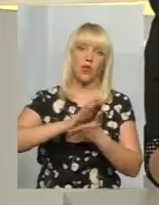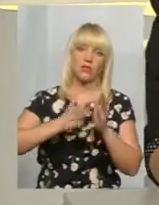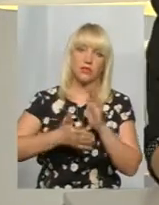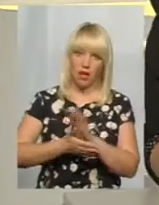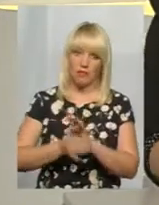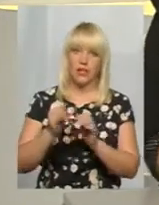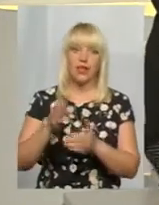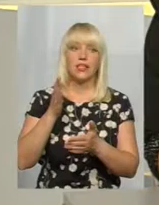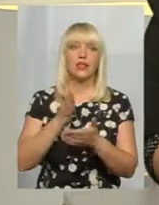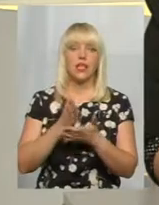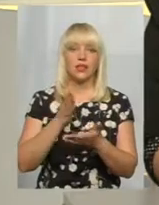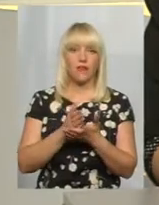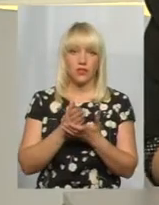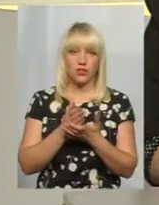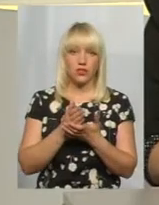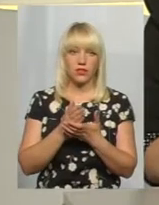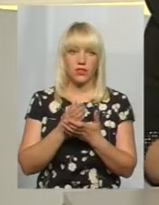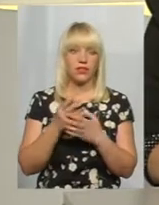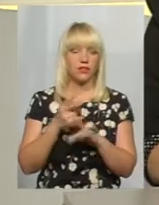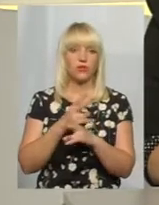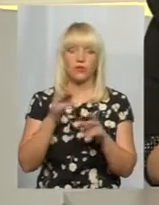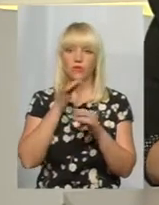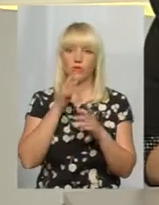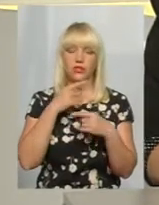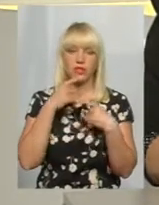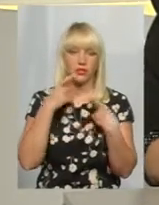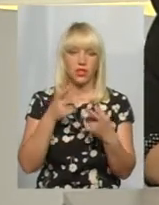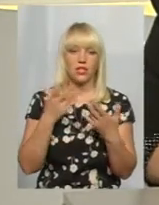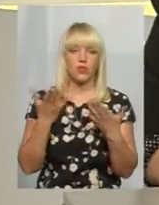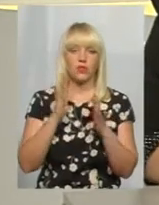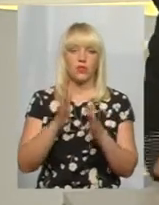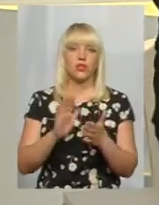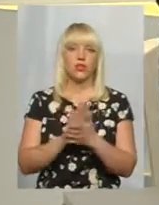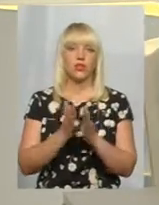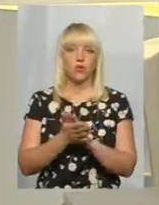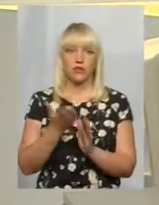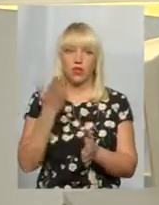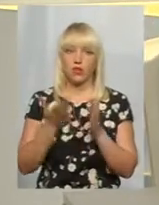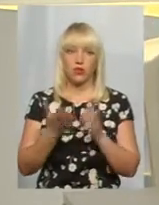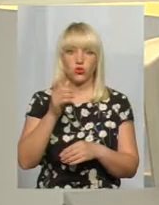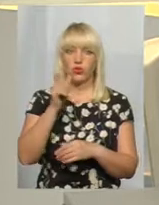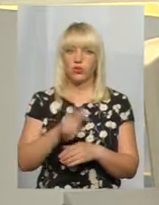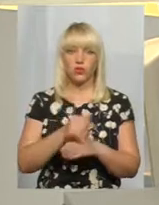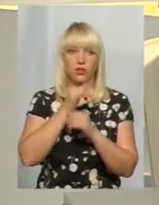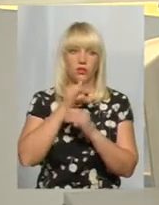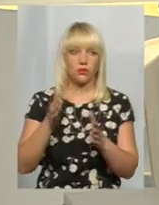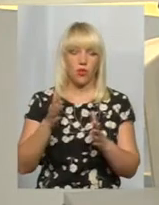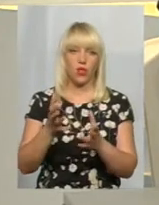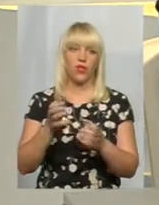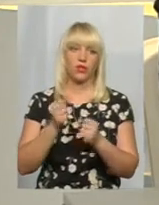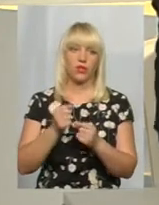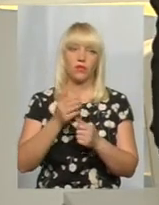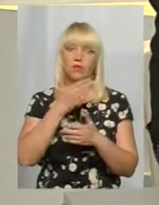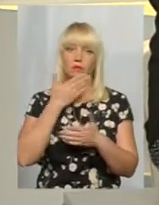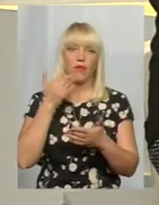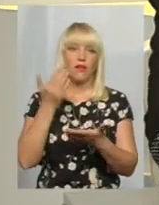в наявності, ну, ніхто не може сказати, яка буде ситуація. Якщо людина все ж таки не змогла отримати або не має в